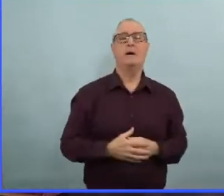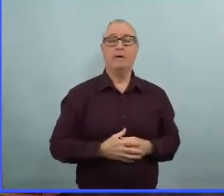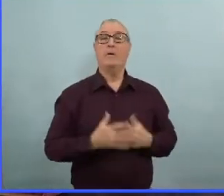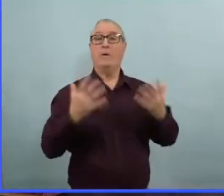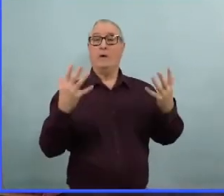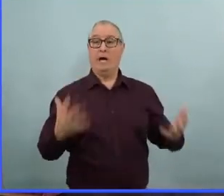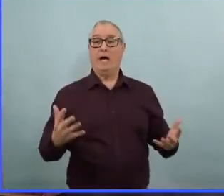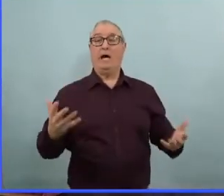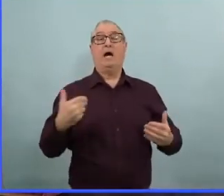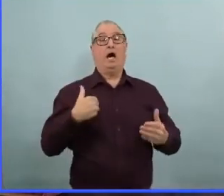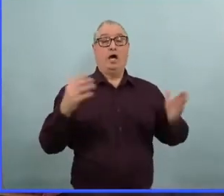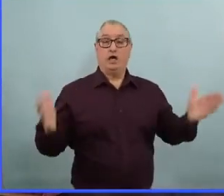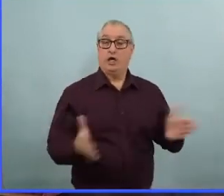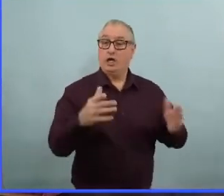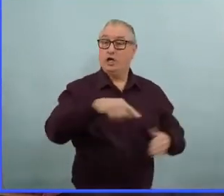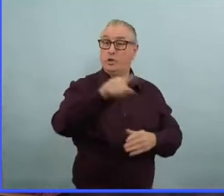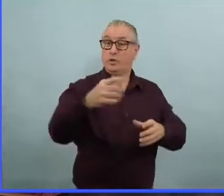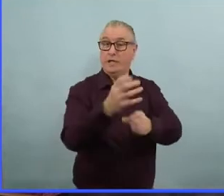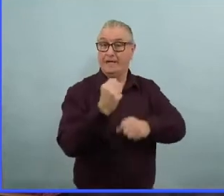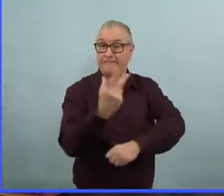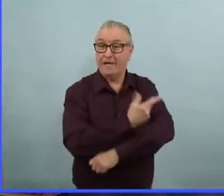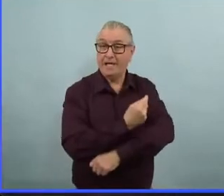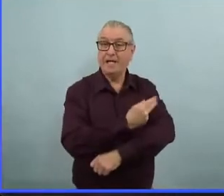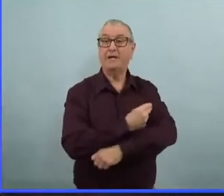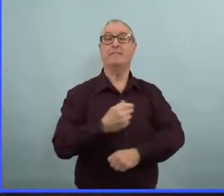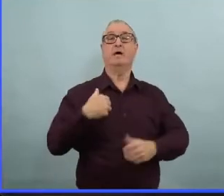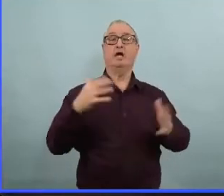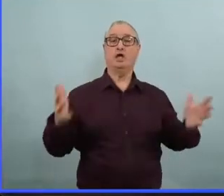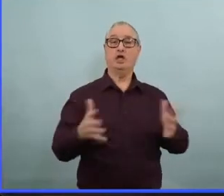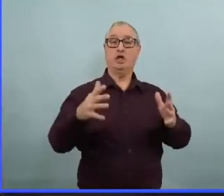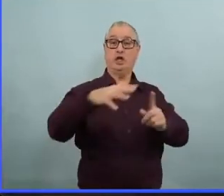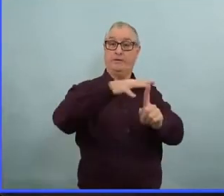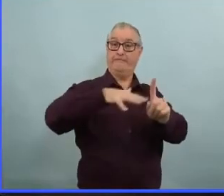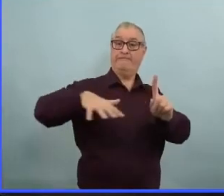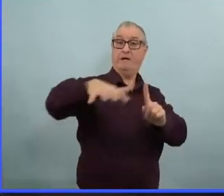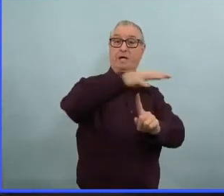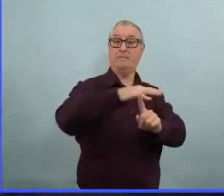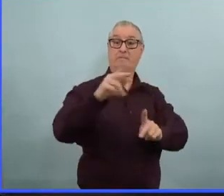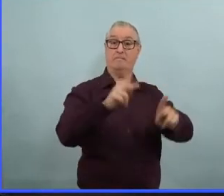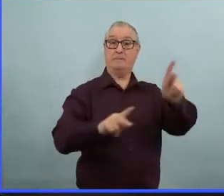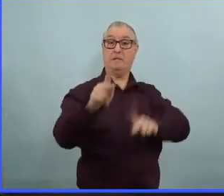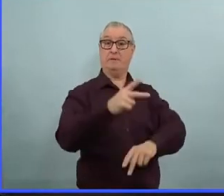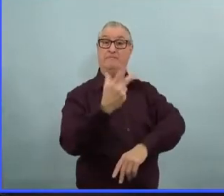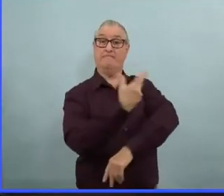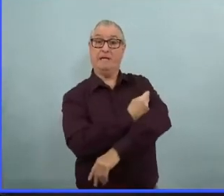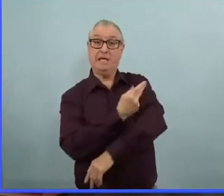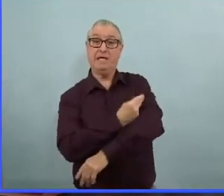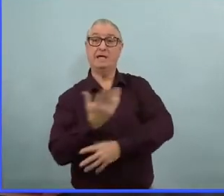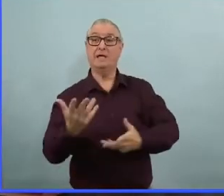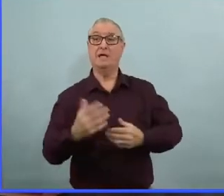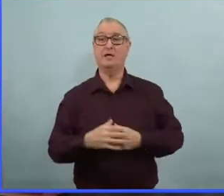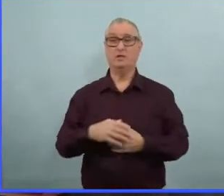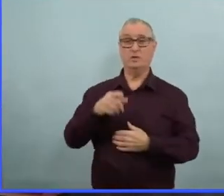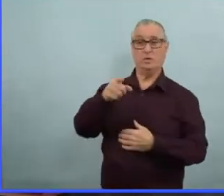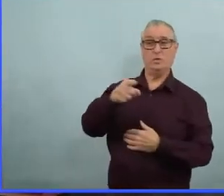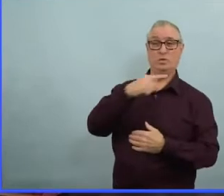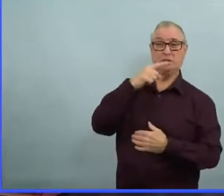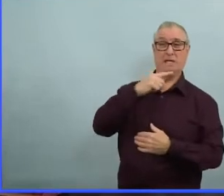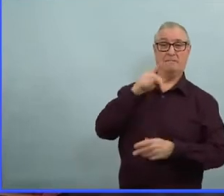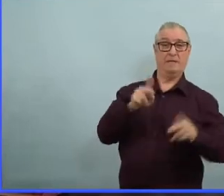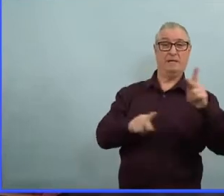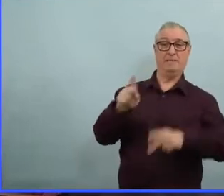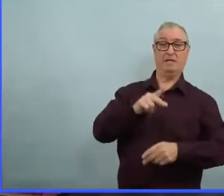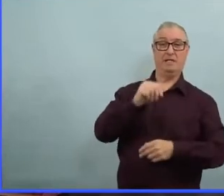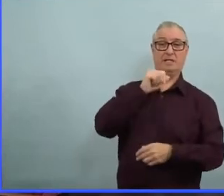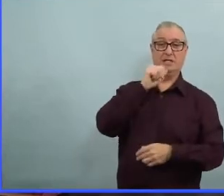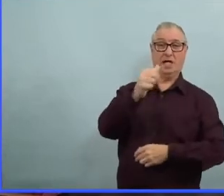environnement dans lequel les Manitobains n'auront pas besoin de vivre dans la peur. Vous êtes en train de leur dire qu'ils doivent simplement aller se faire vacciner ? Vous assumez qu ne sont pas